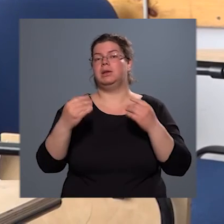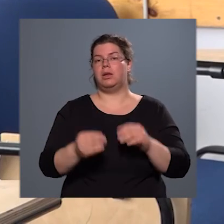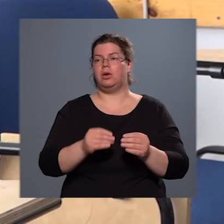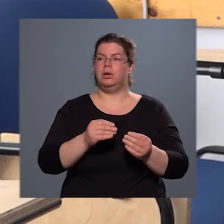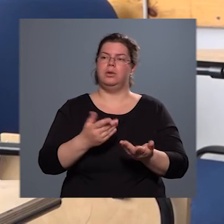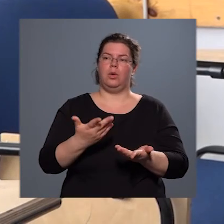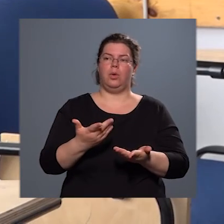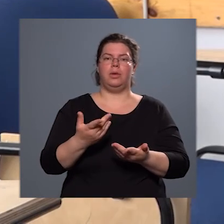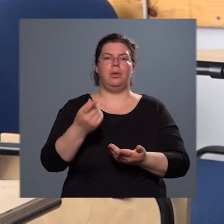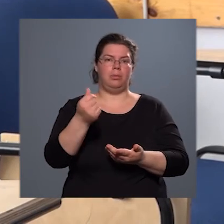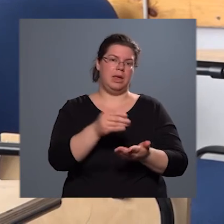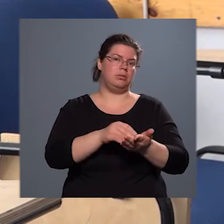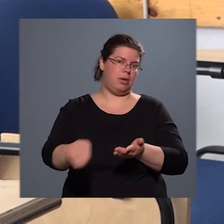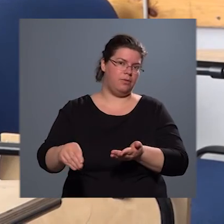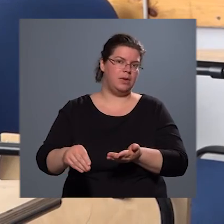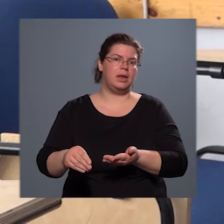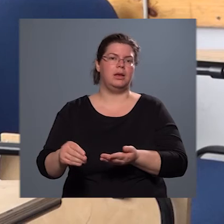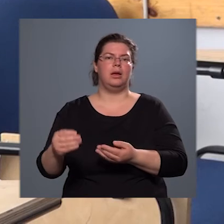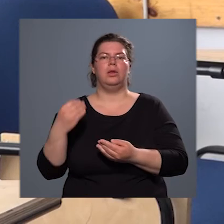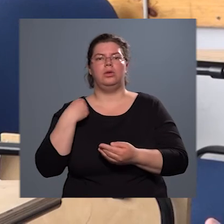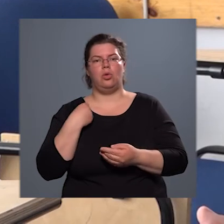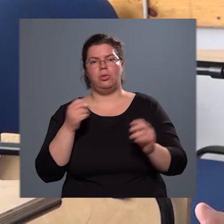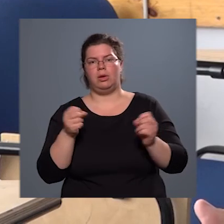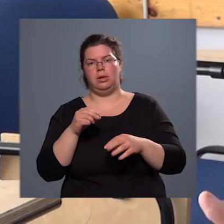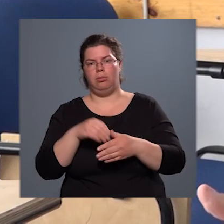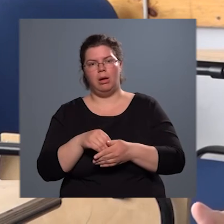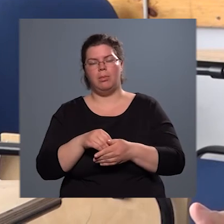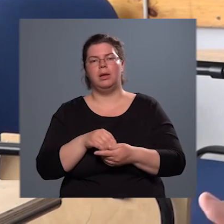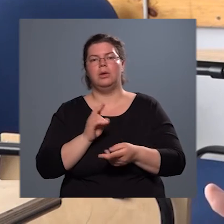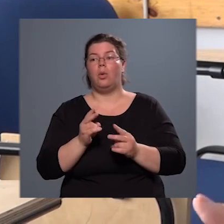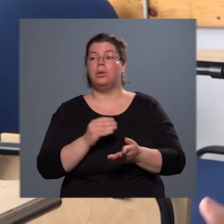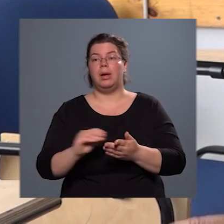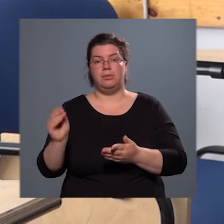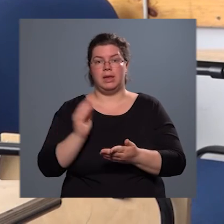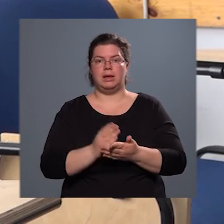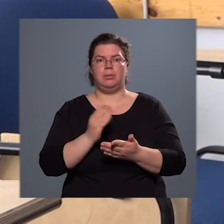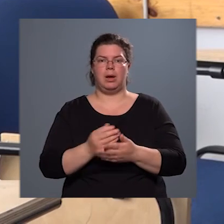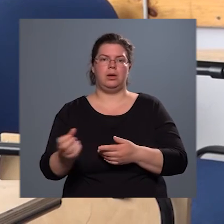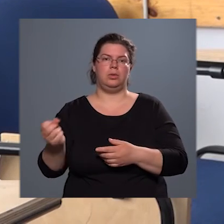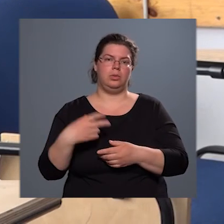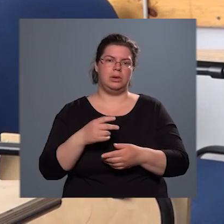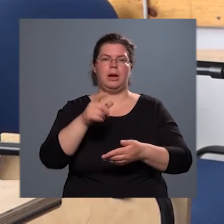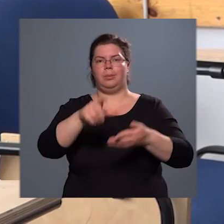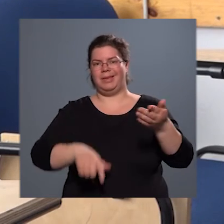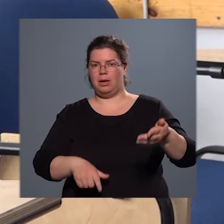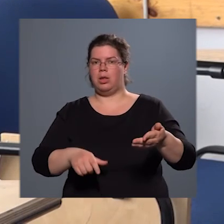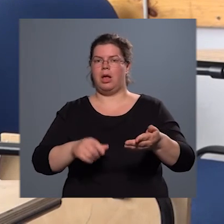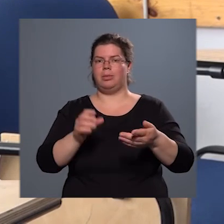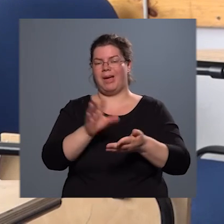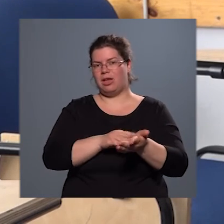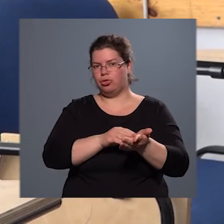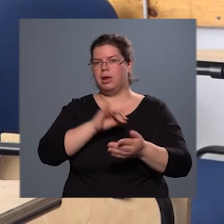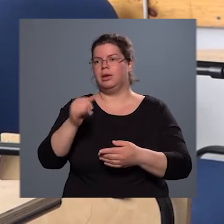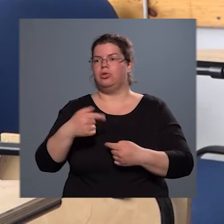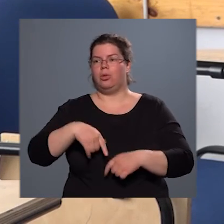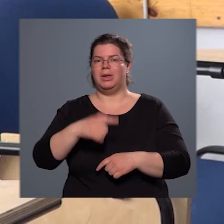számlára a pénzt, jelzik e-mailen, hogy befizették, tehát küldenek egy bizonylatra egy másolatot, és akkor mi